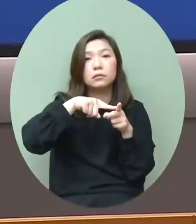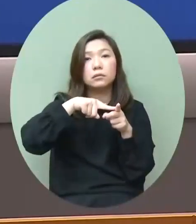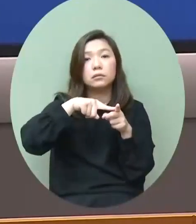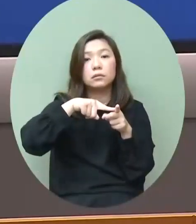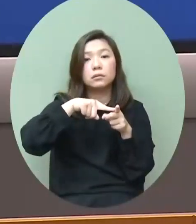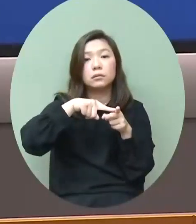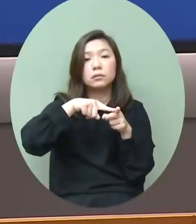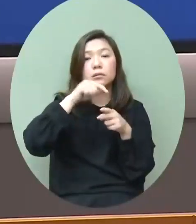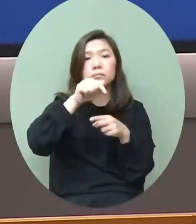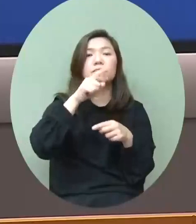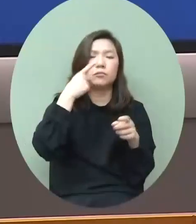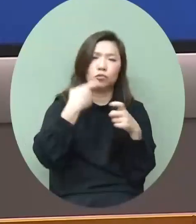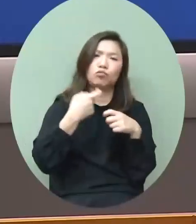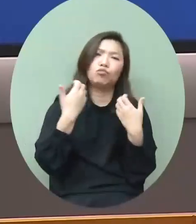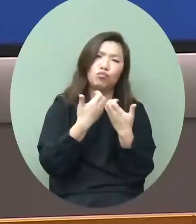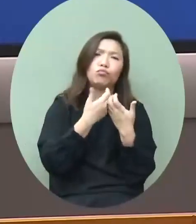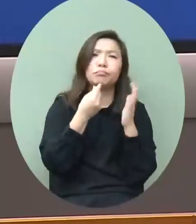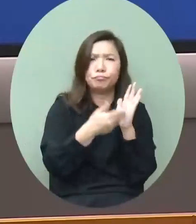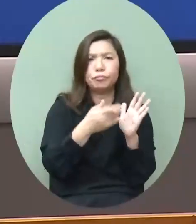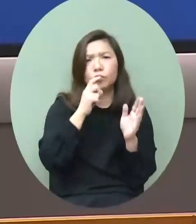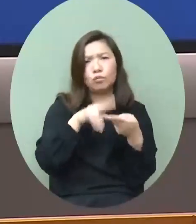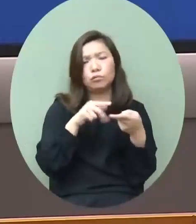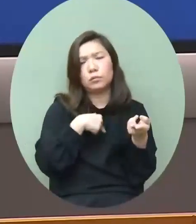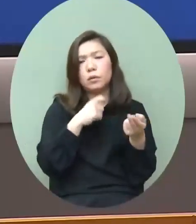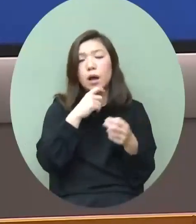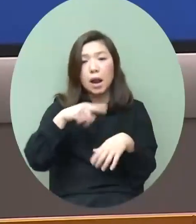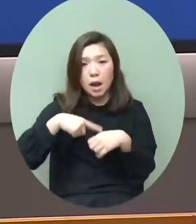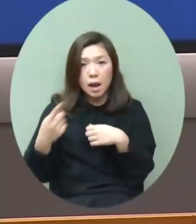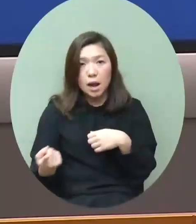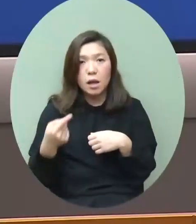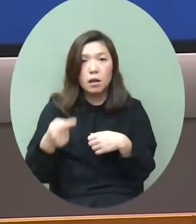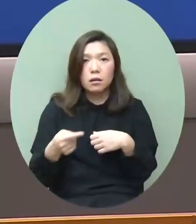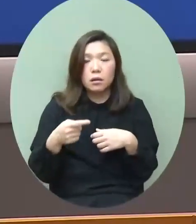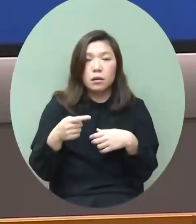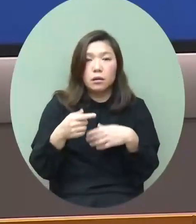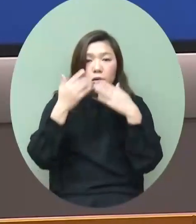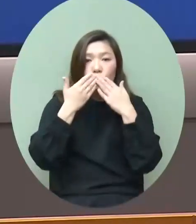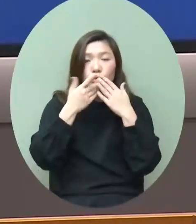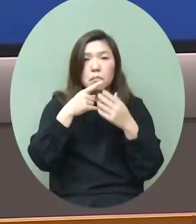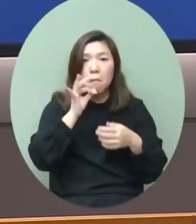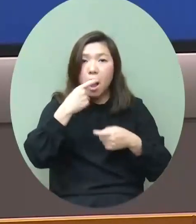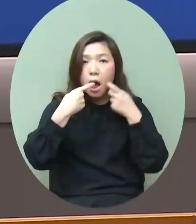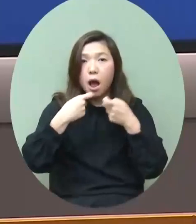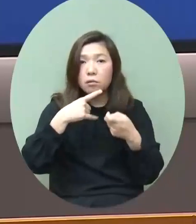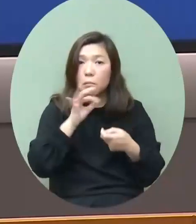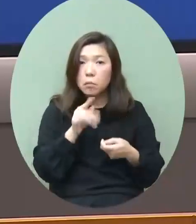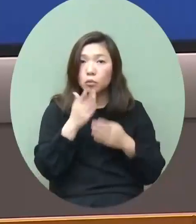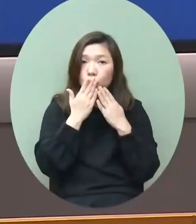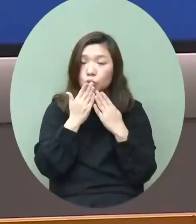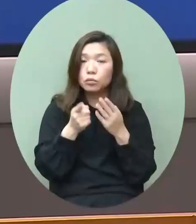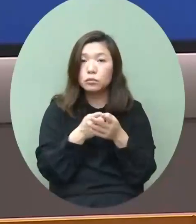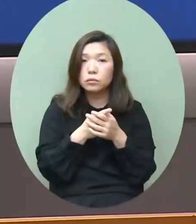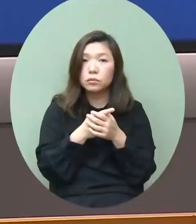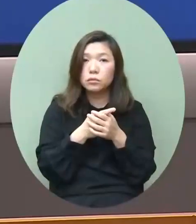這是一個指標另一個指標就是對於年輕人香港的高等院校還有沒有吸引力呢儘